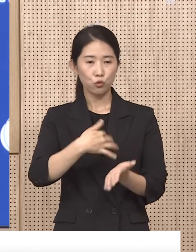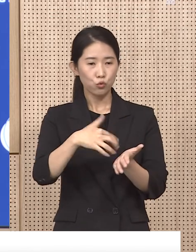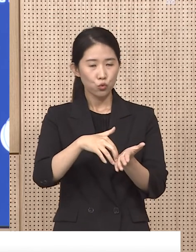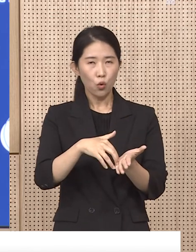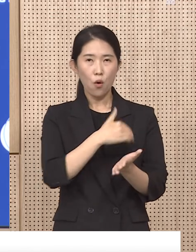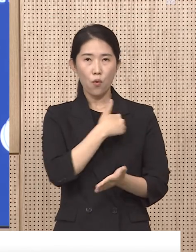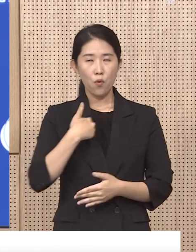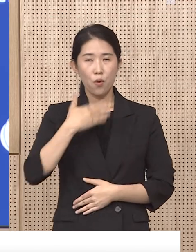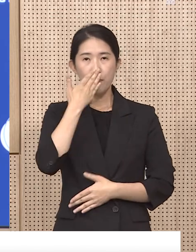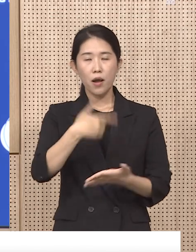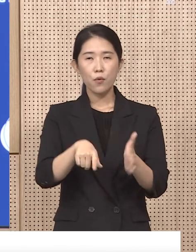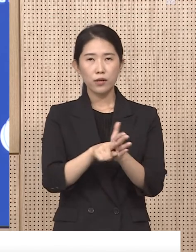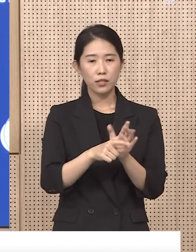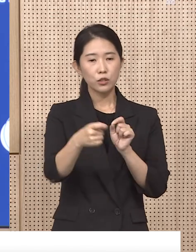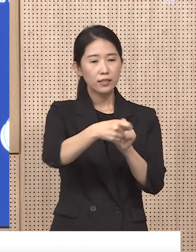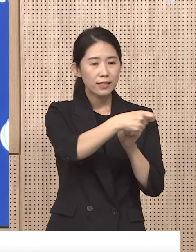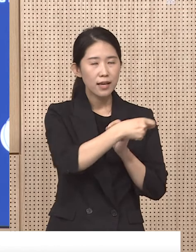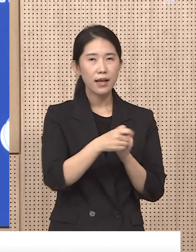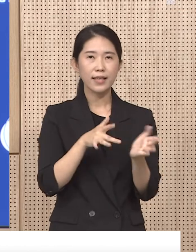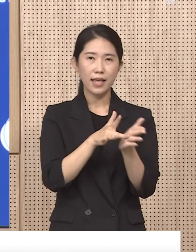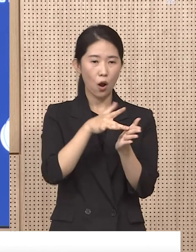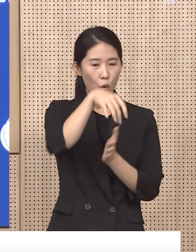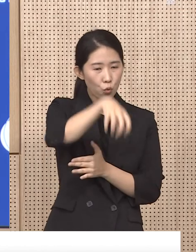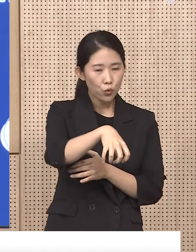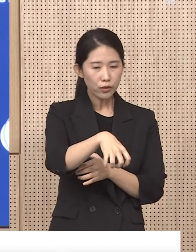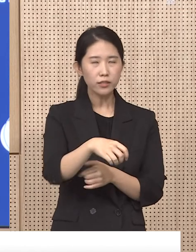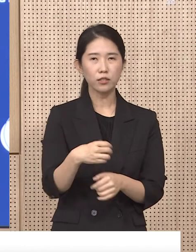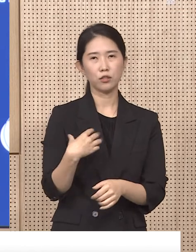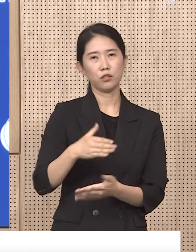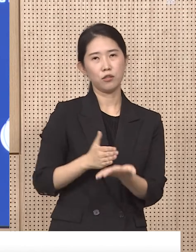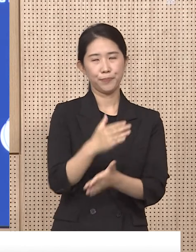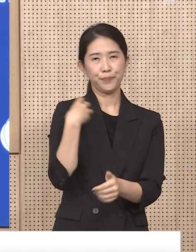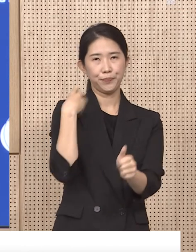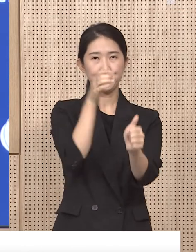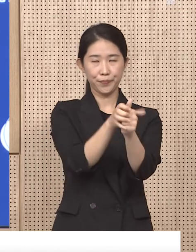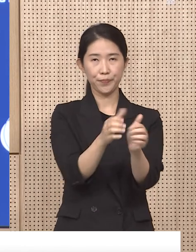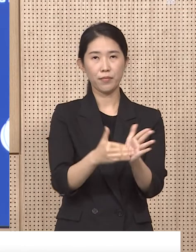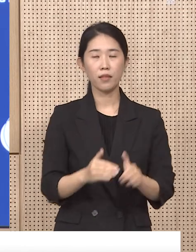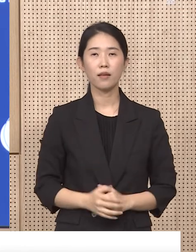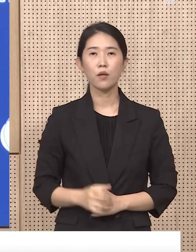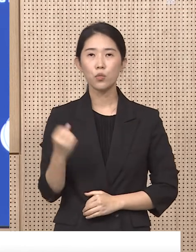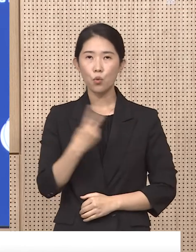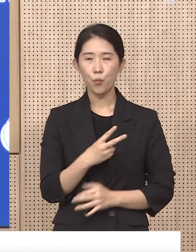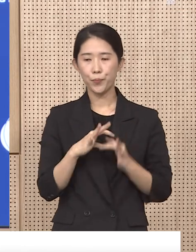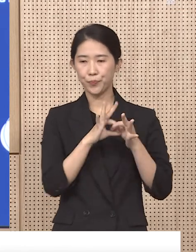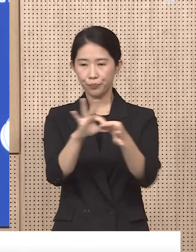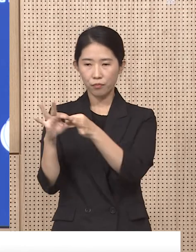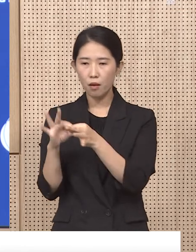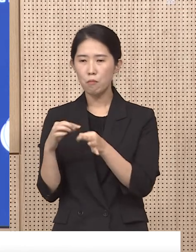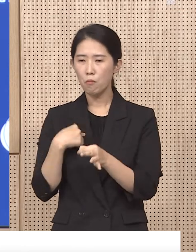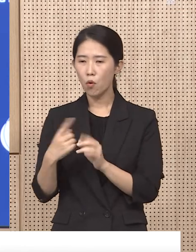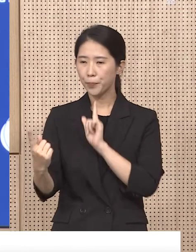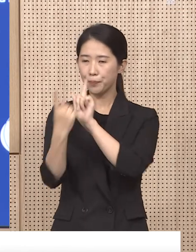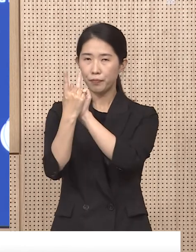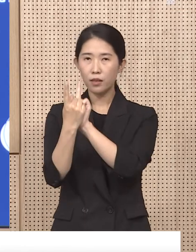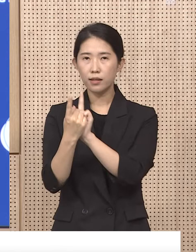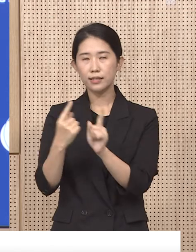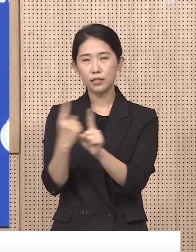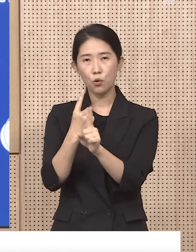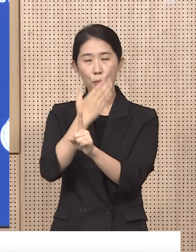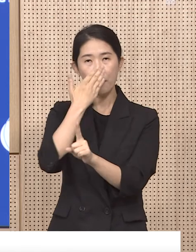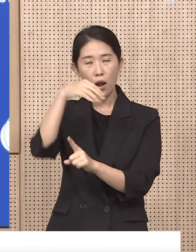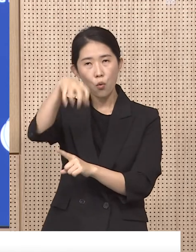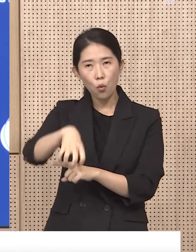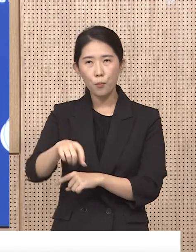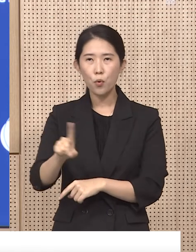원스톱진료기관 인근 약국 등을 전담 약국으로 지정하고 있습니다. 원스톱진료기관과 먹는 치료제 지정약국은 치들 26일